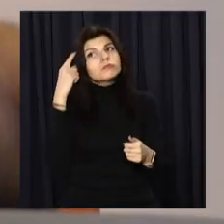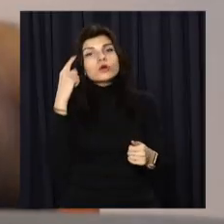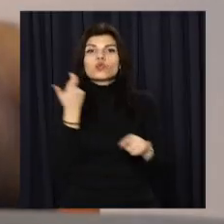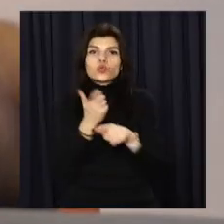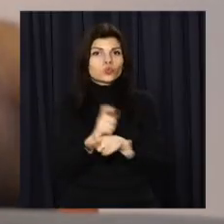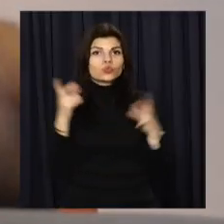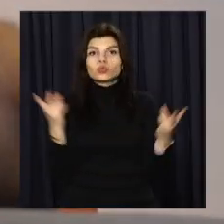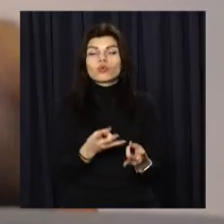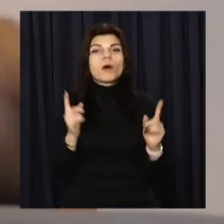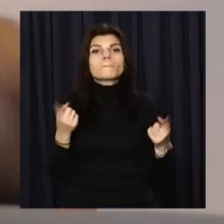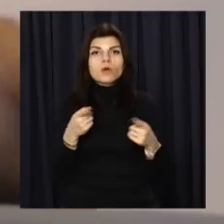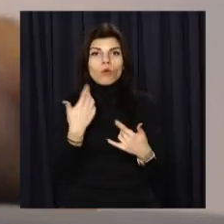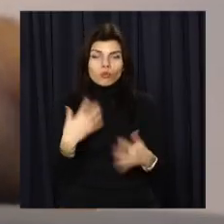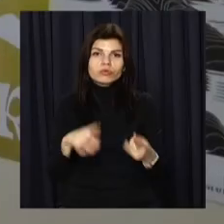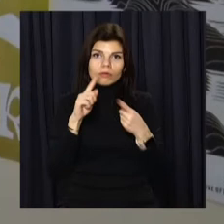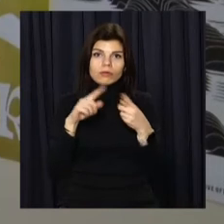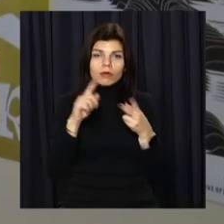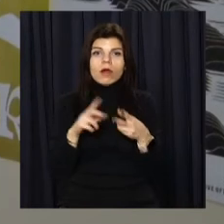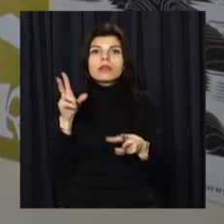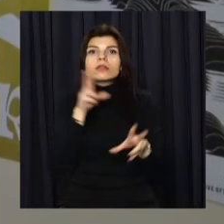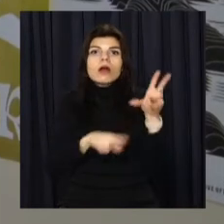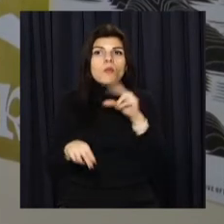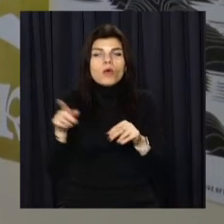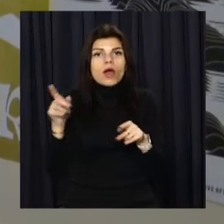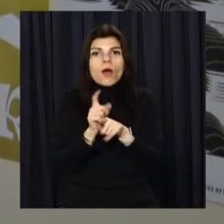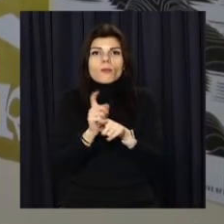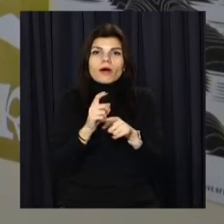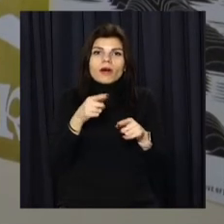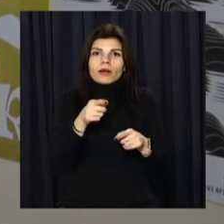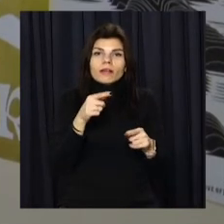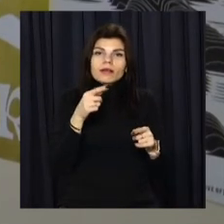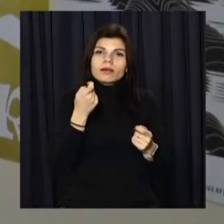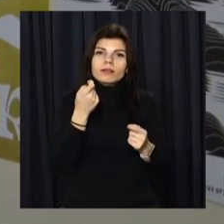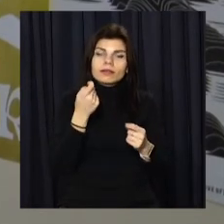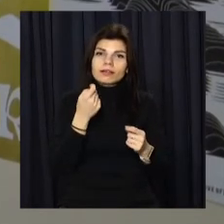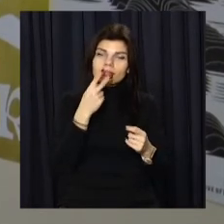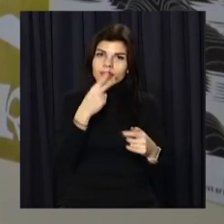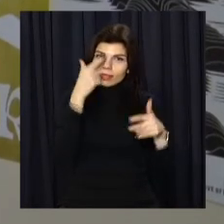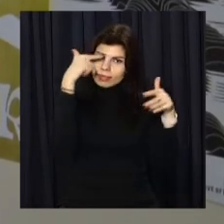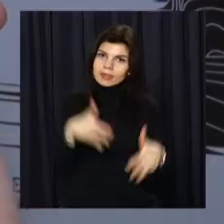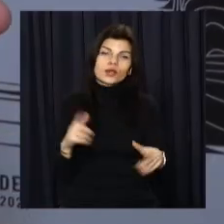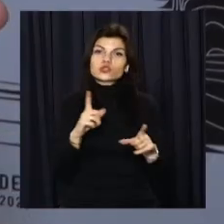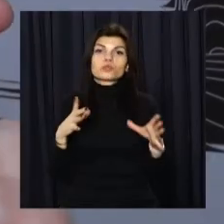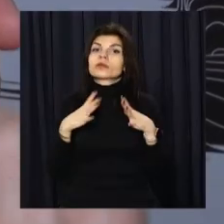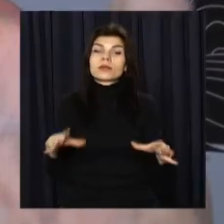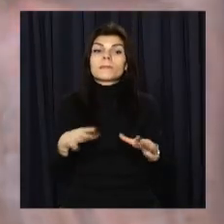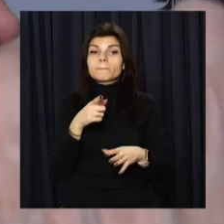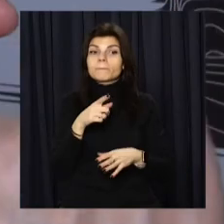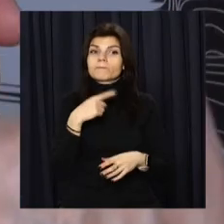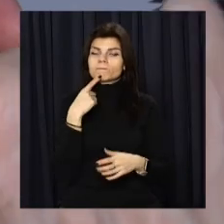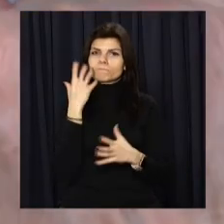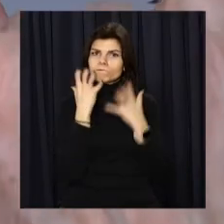вкрай необхідні, бо неодноразово її намагалися надурити в інтернеті та по телефону. У таких людей обурюється. Пані